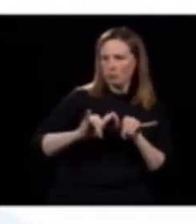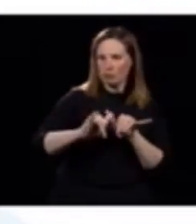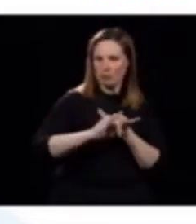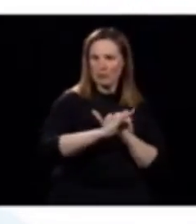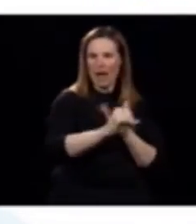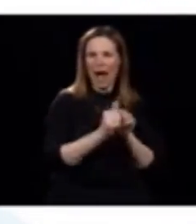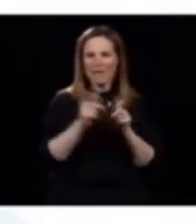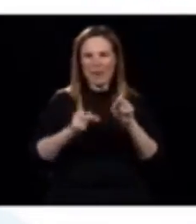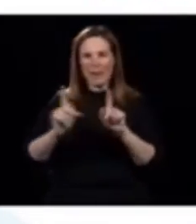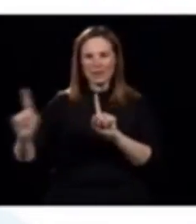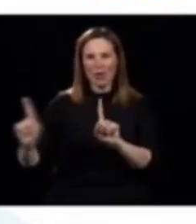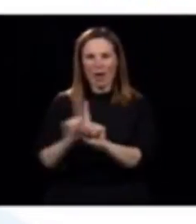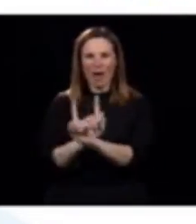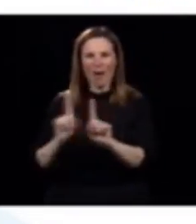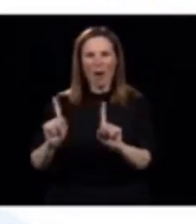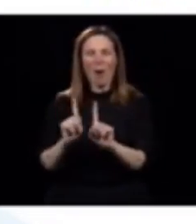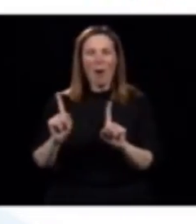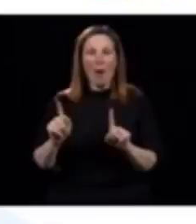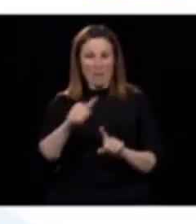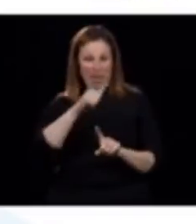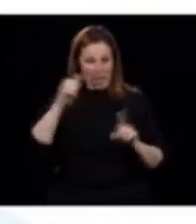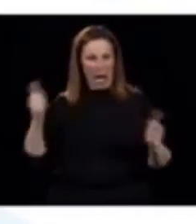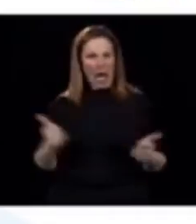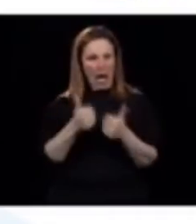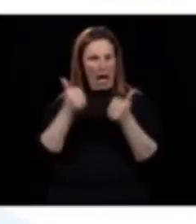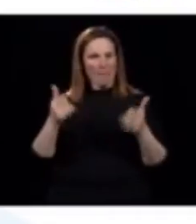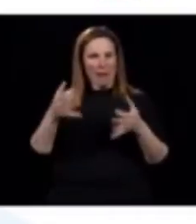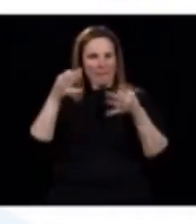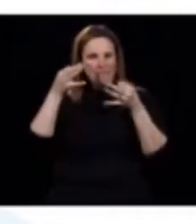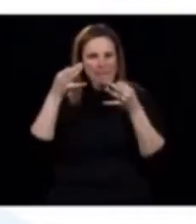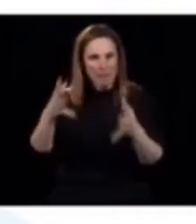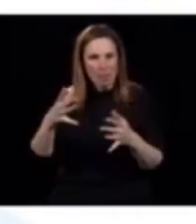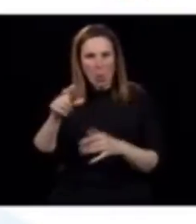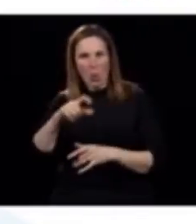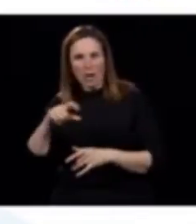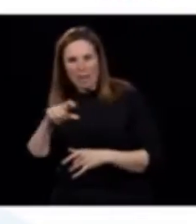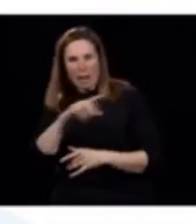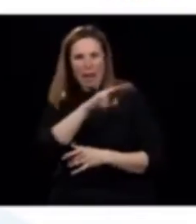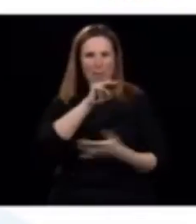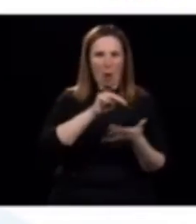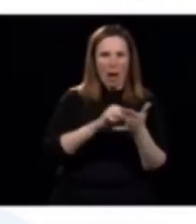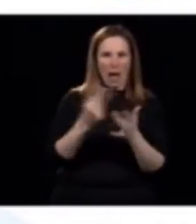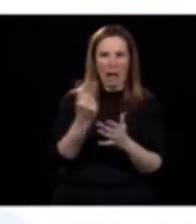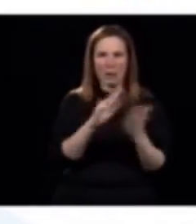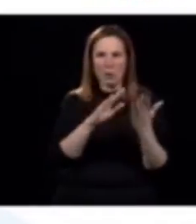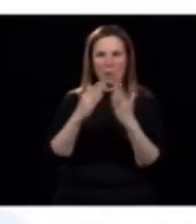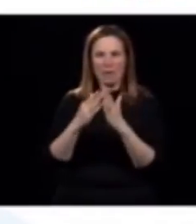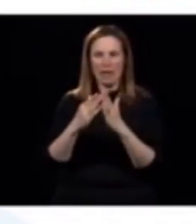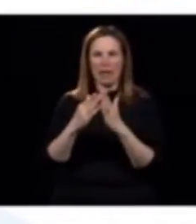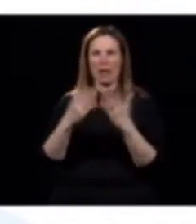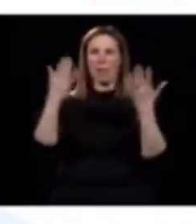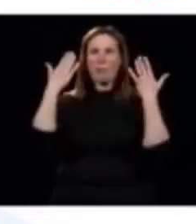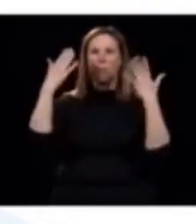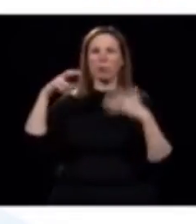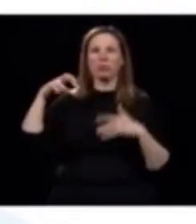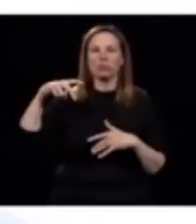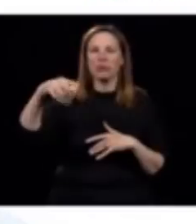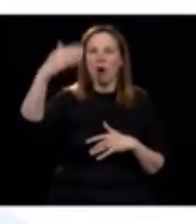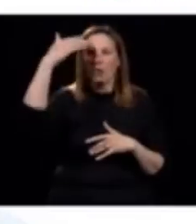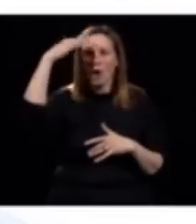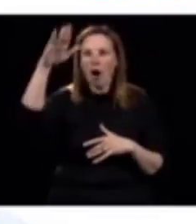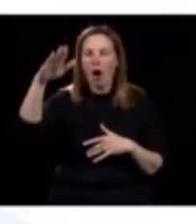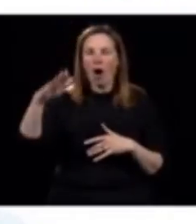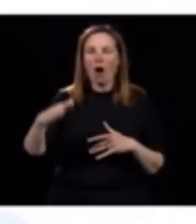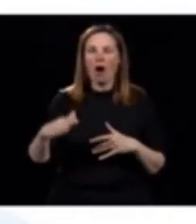parfait. Mais il y beaucoup de gens qui l'ont fait également. faisait très beau, autant à Montréal qu'à Québec, et qui s'assoient sur le mobilier urbain, par